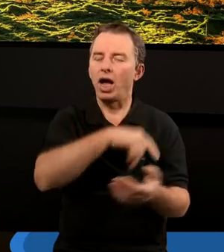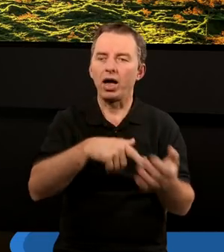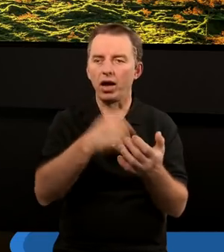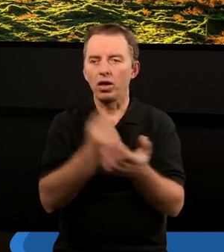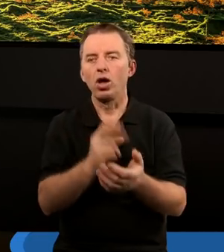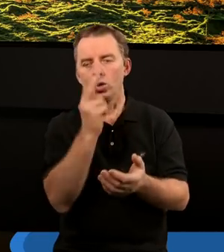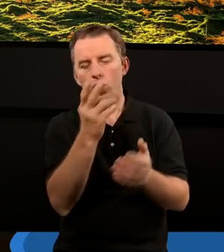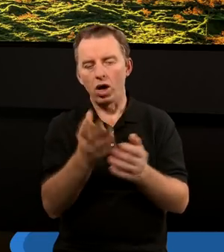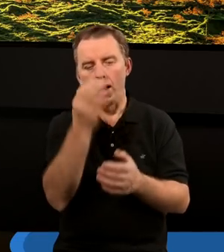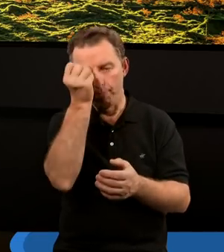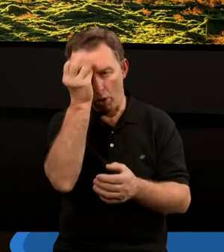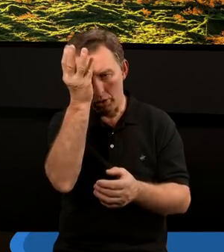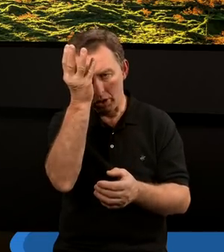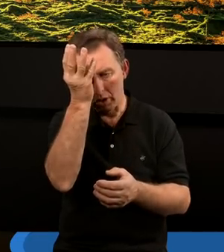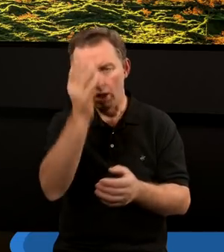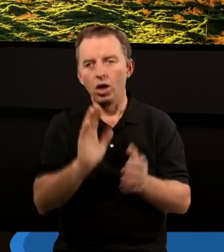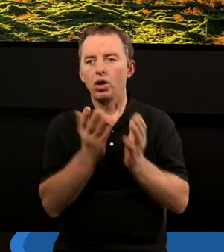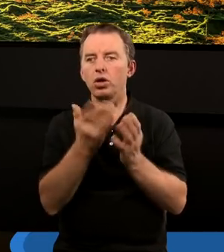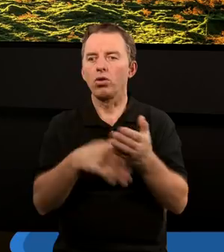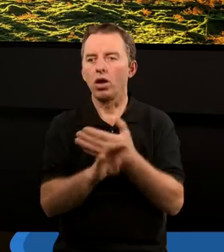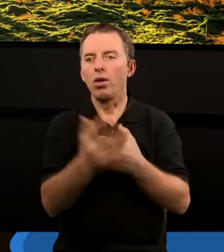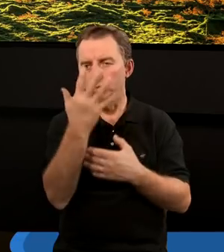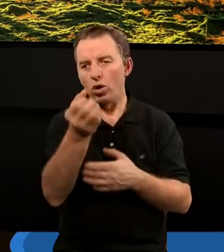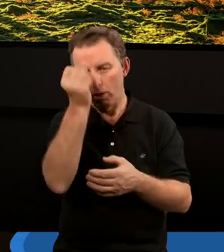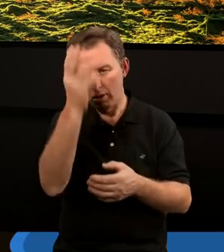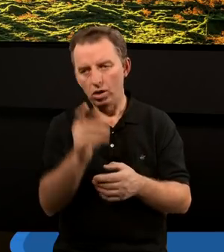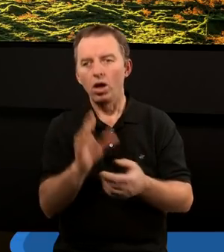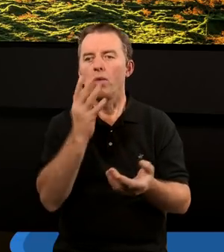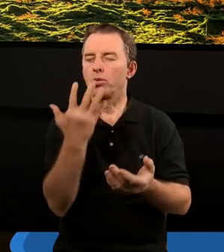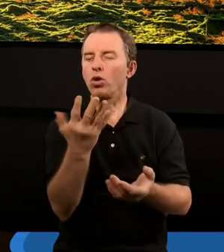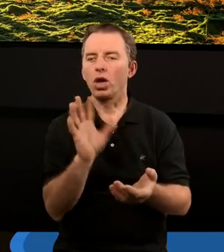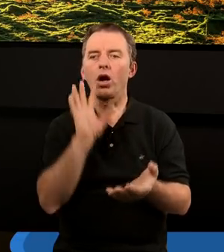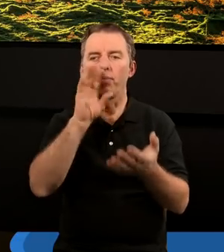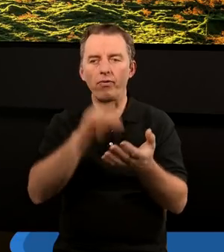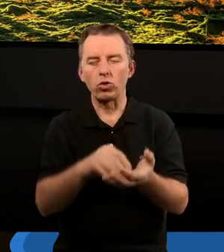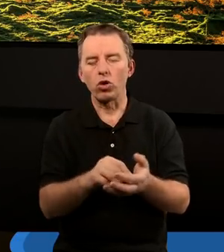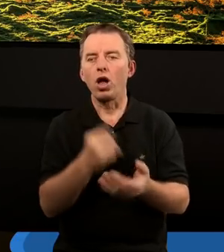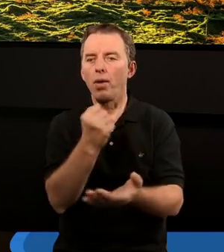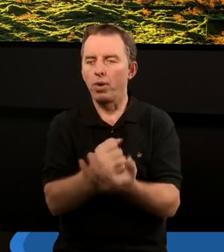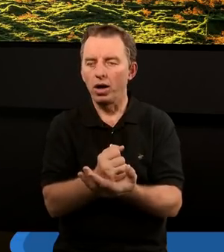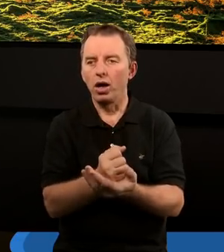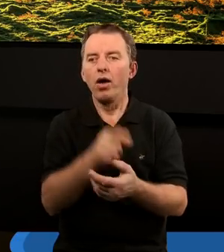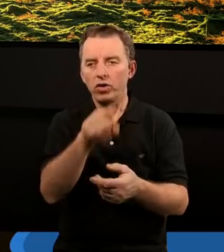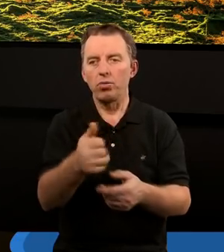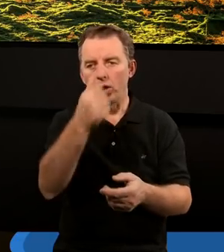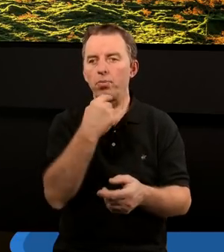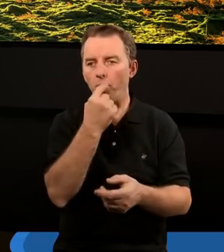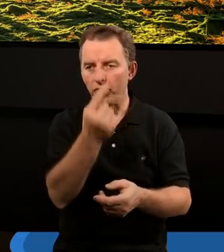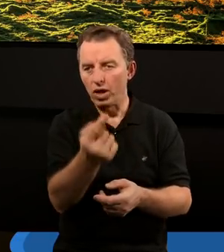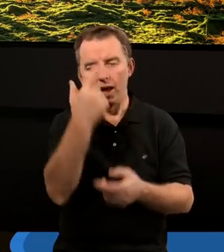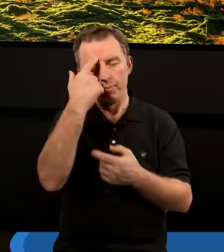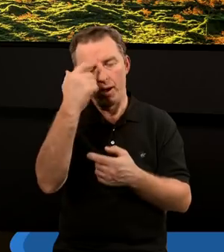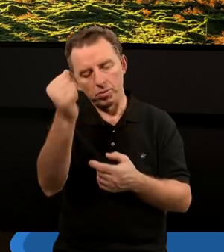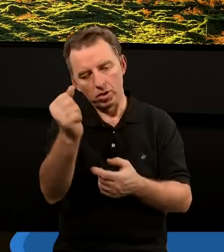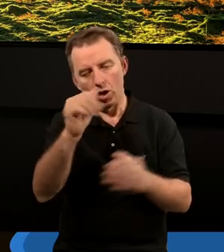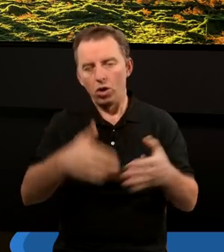Testamencie, w II Księdze Mojżeszowej, Księdze Wyjścia i w V Mojżeszowej Księdze Powtórzonego Prawa. I w tej pierwszej powiedziane jest, żeby